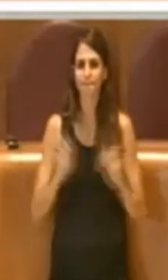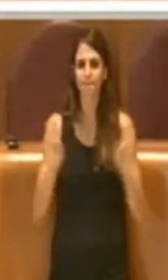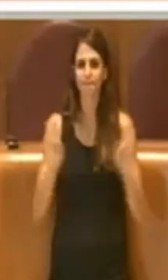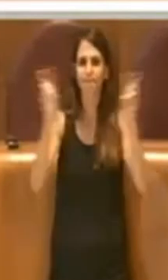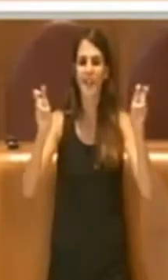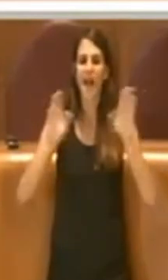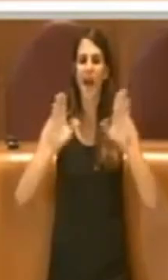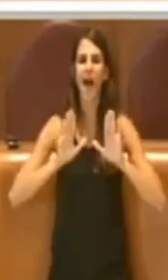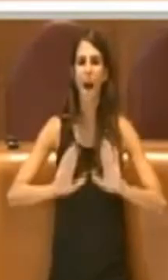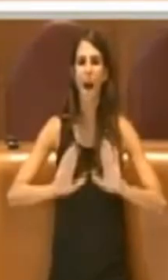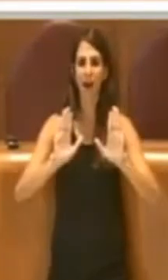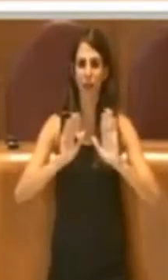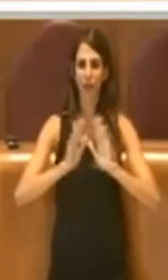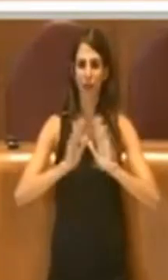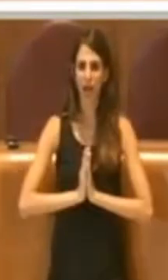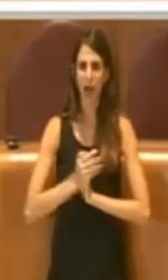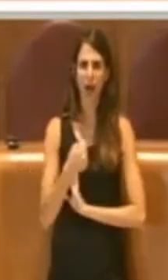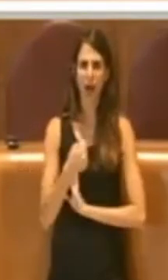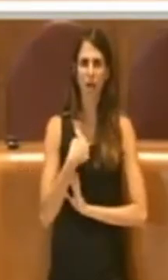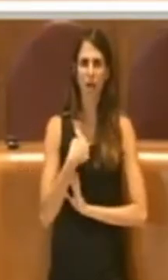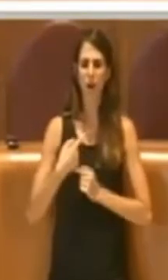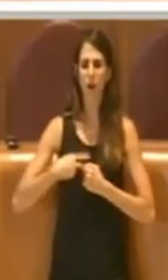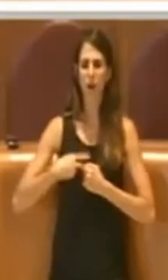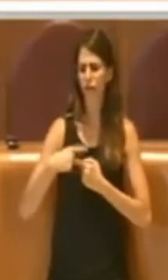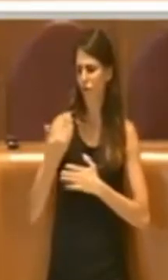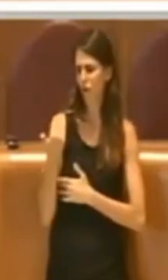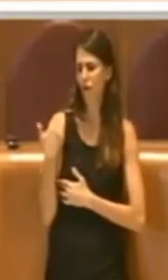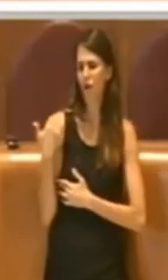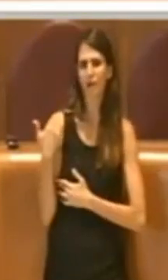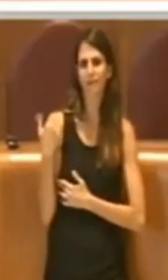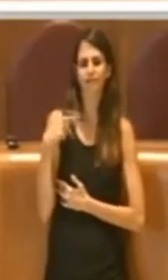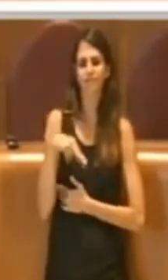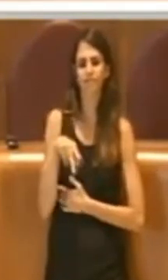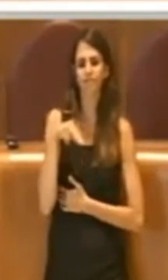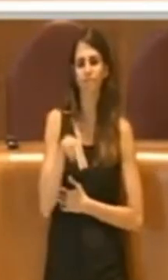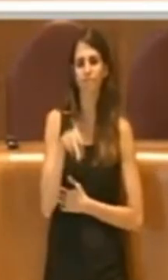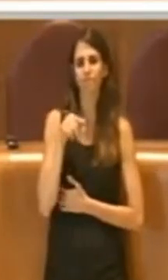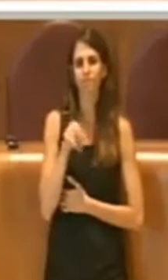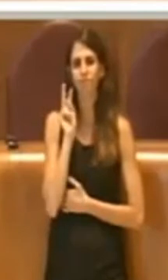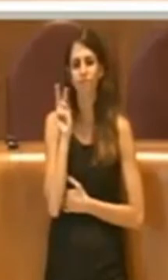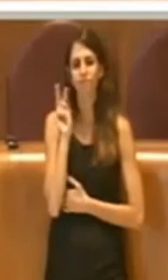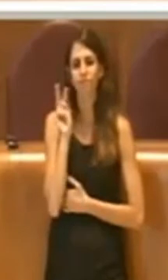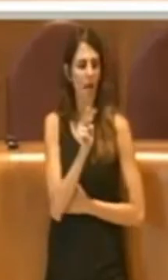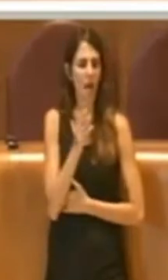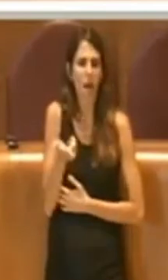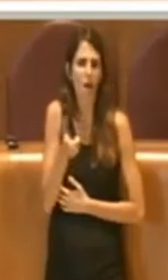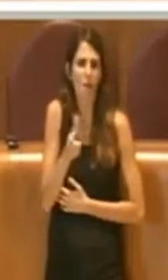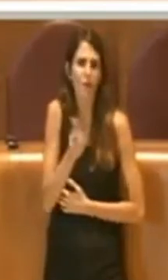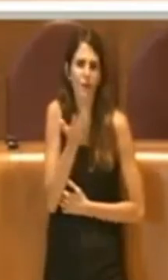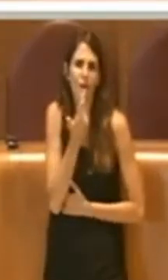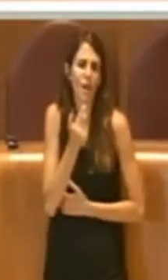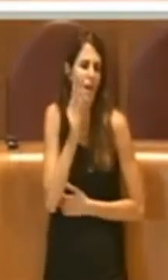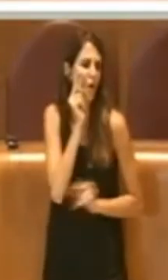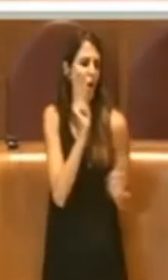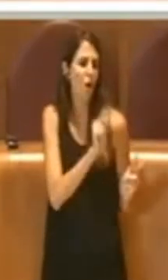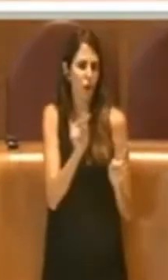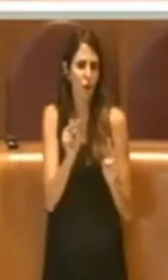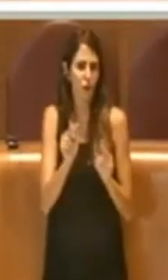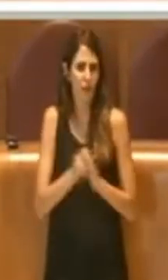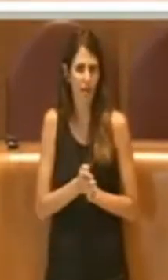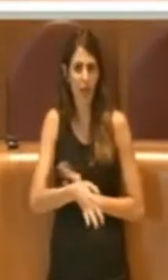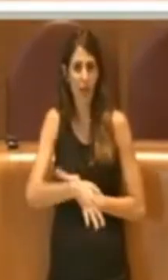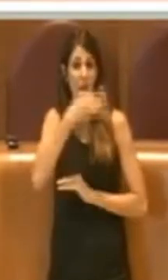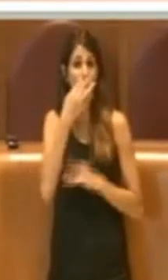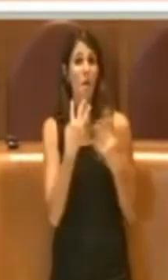insomma, ci sono passata pochi giorni fa per controllare per me stessa la situazione, il parco è